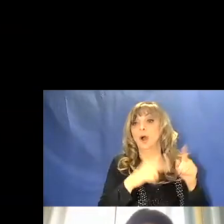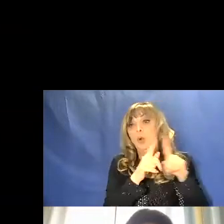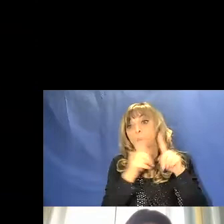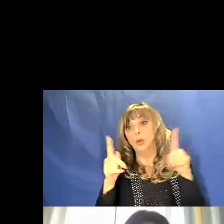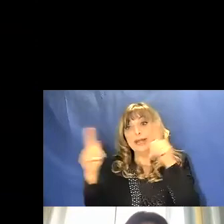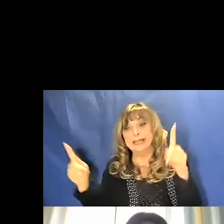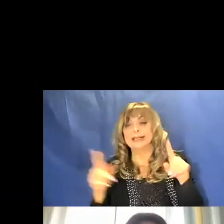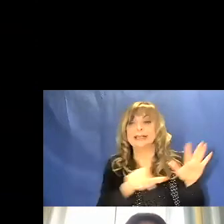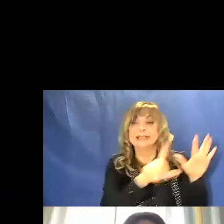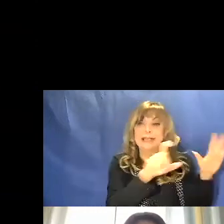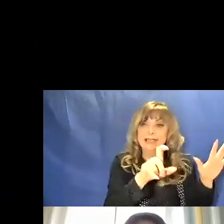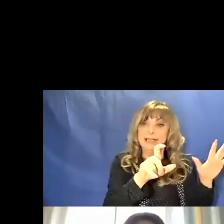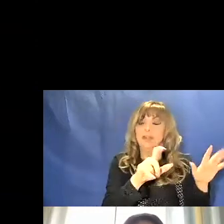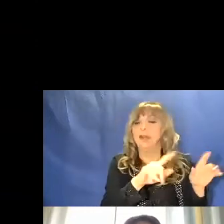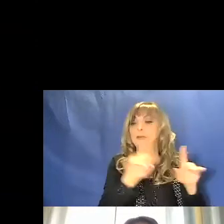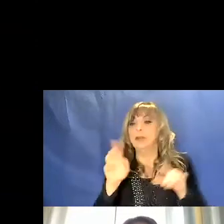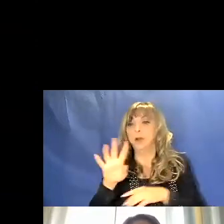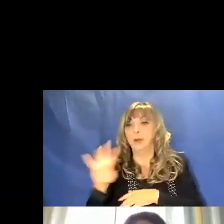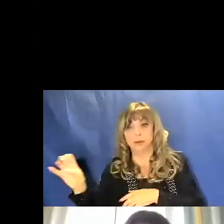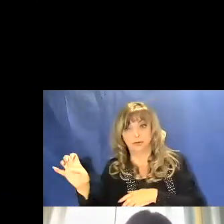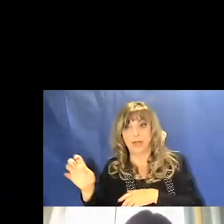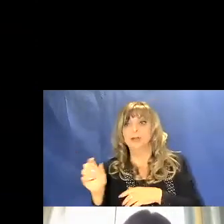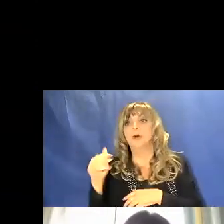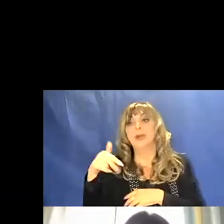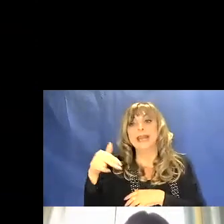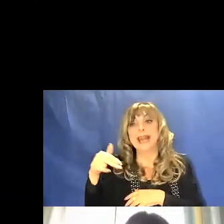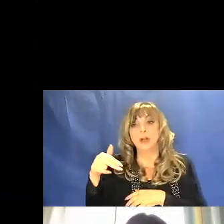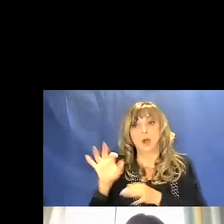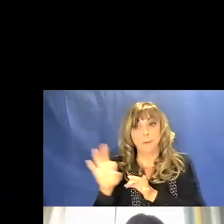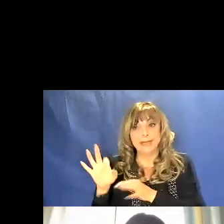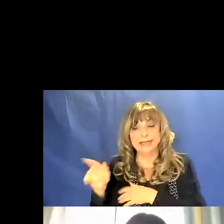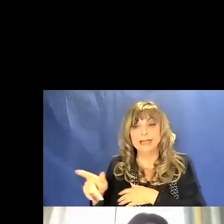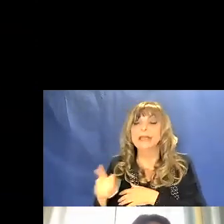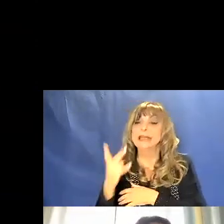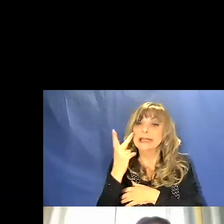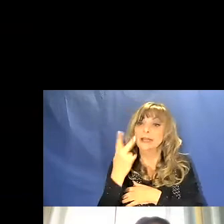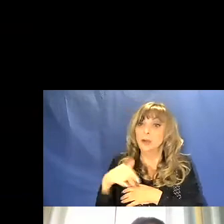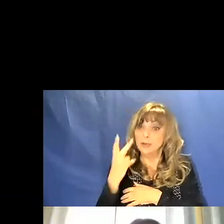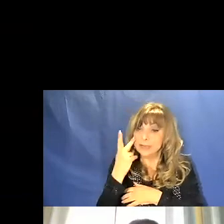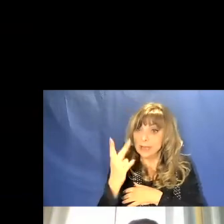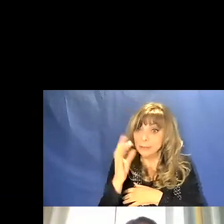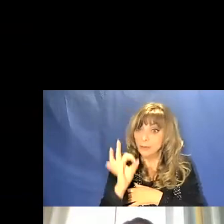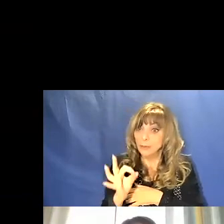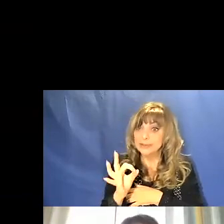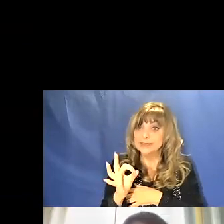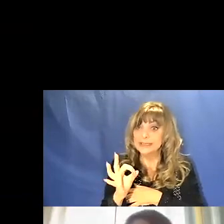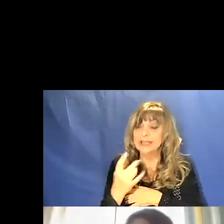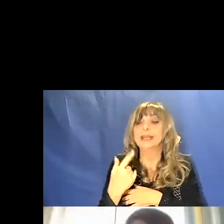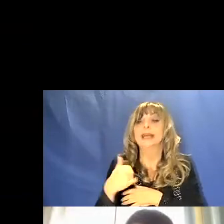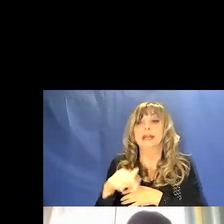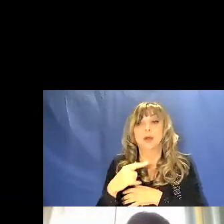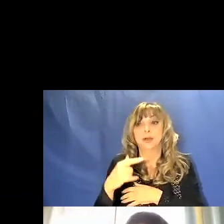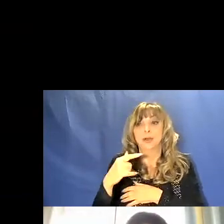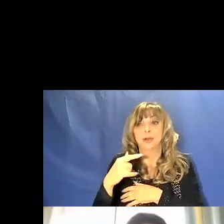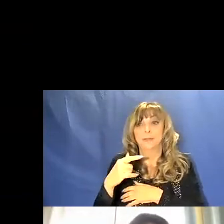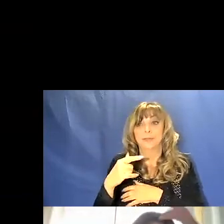400 nanometri sono visibili ai nostri occhi e il nostro cervello le